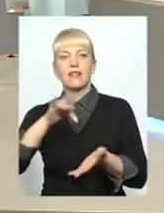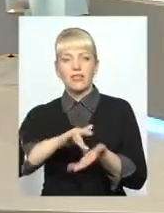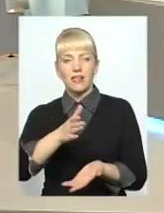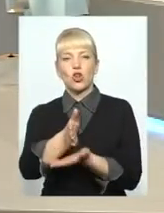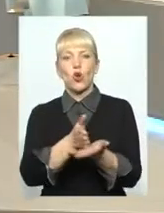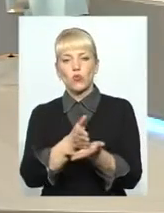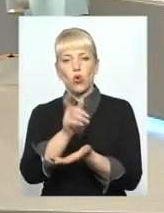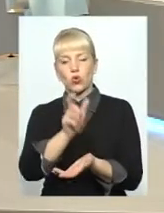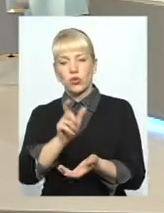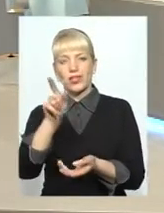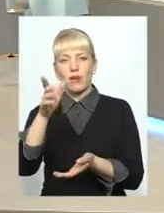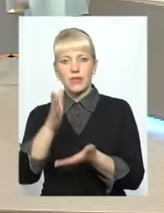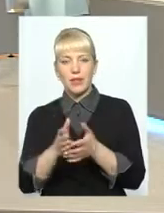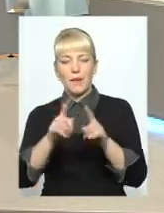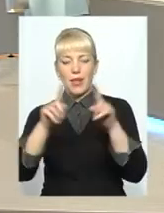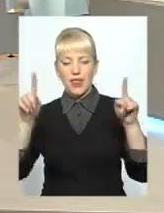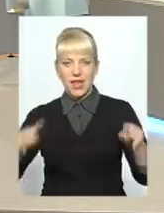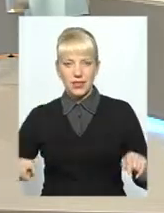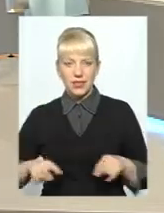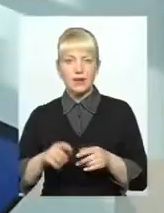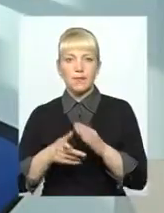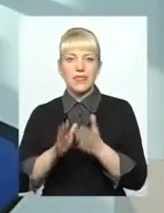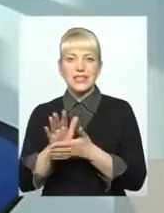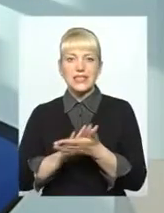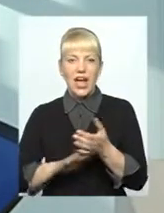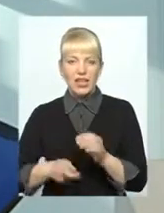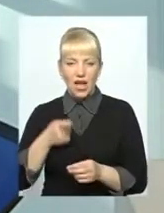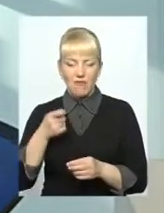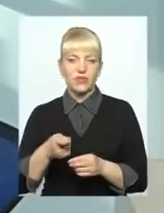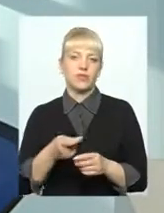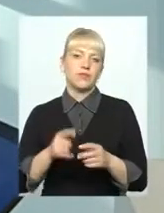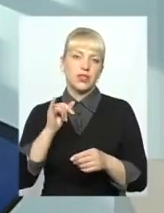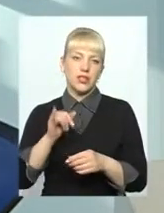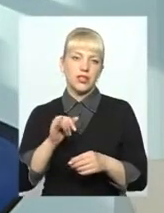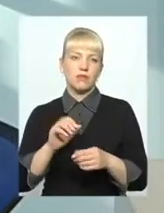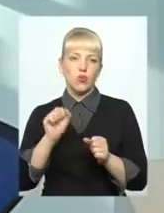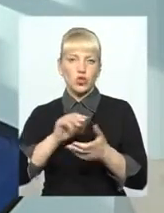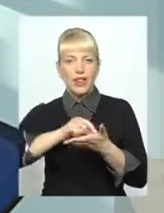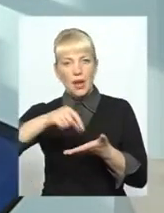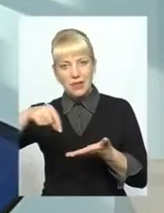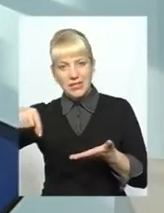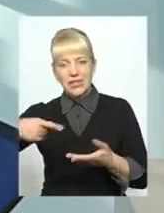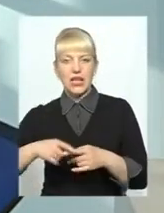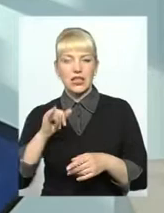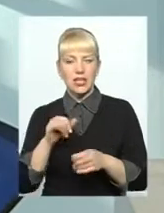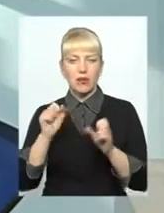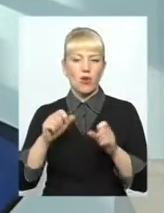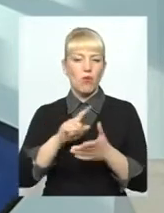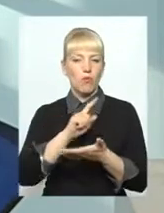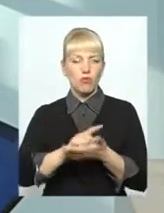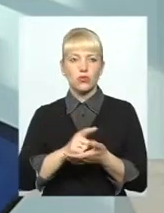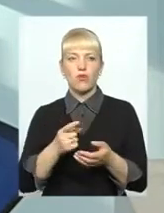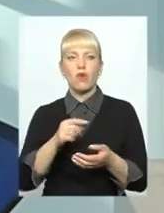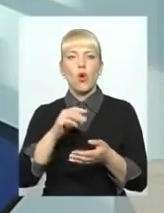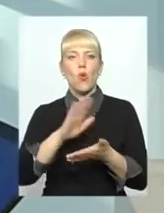клієнта. Так. є бланки заяв. Тобто споживач може написати. Ну, повторюся, обов'язкові